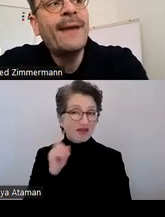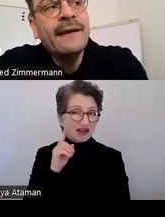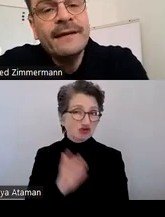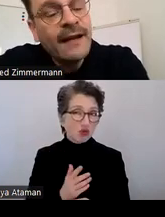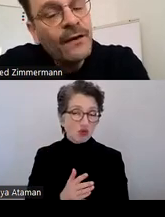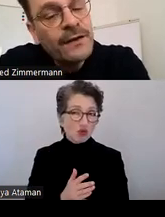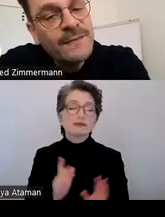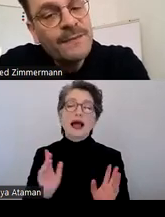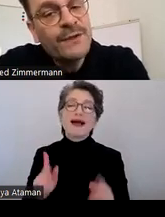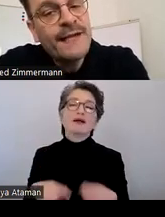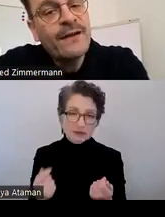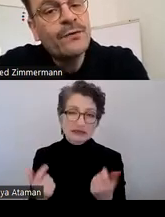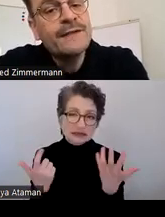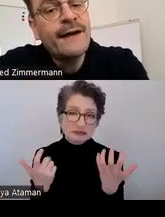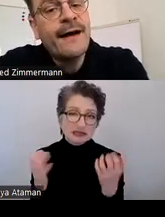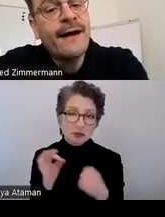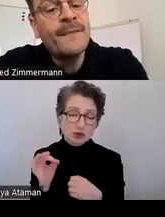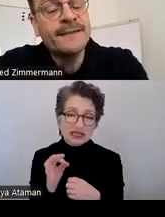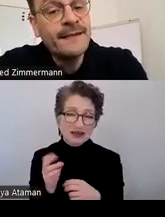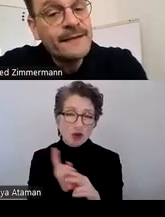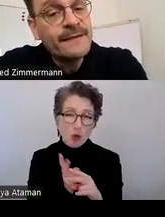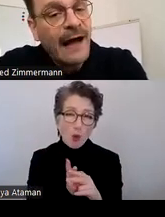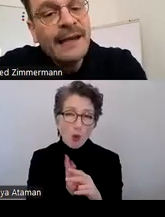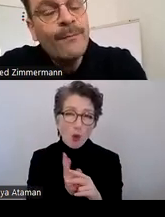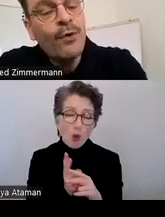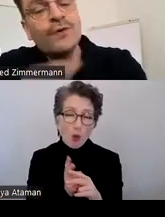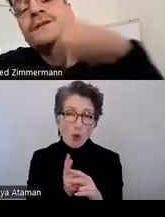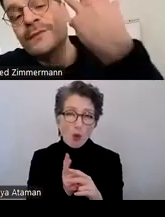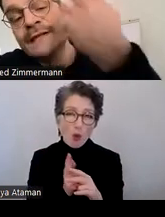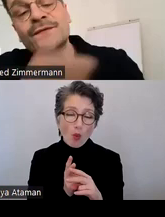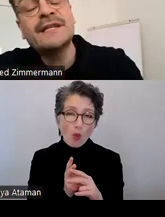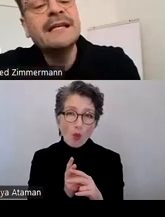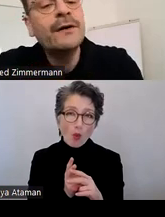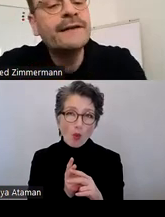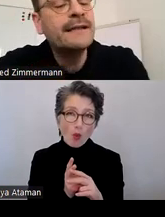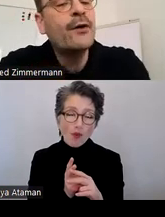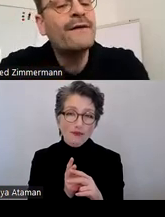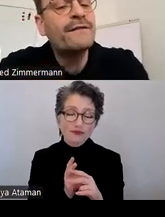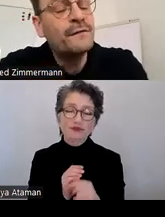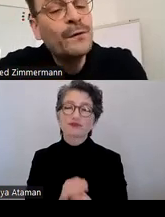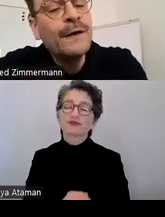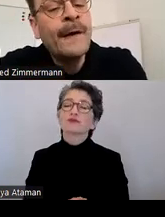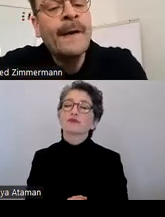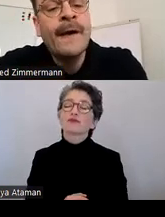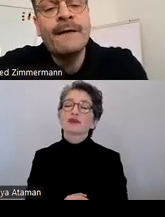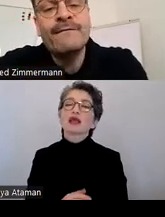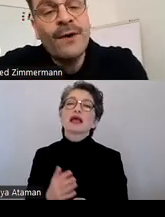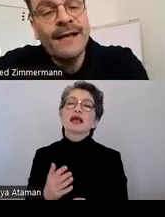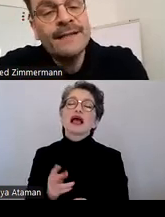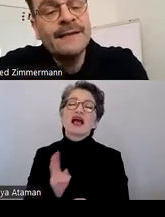dass am Ende dennoch 70 Prozent unserer Sinneswahrnehmung, zumindest für die Leute, die darüber verfügen,